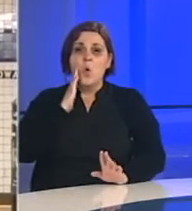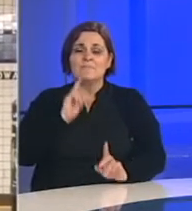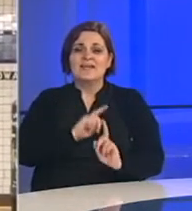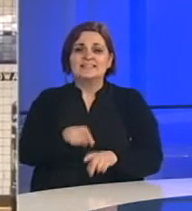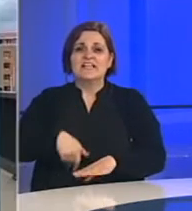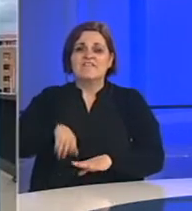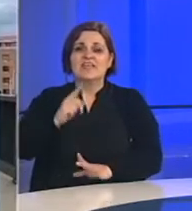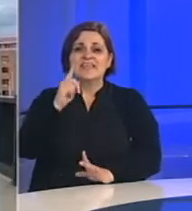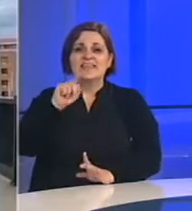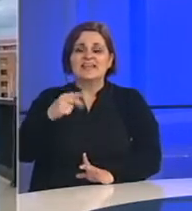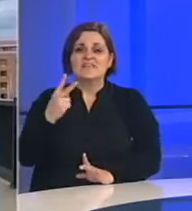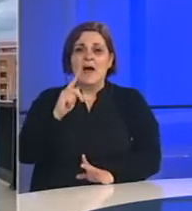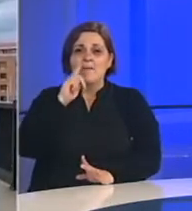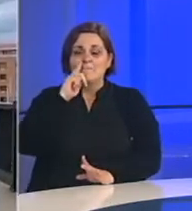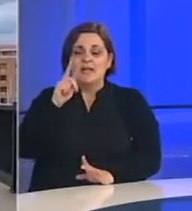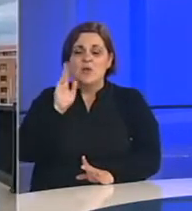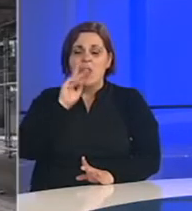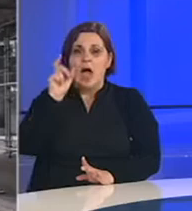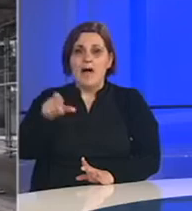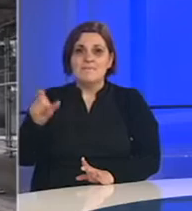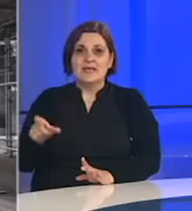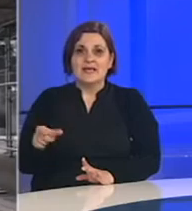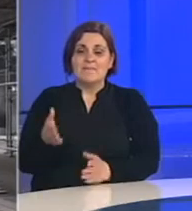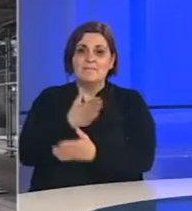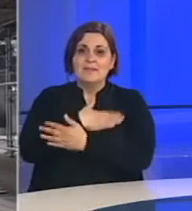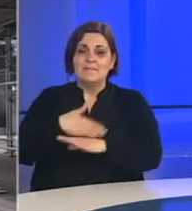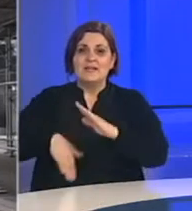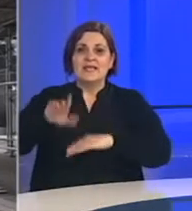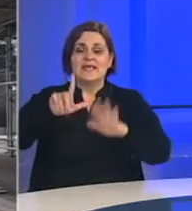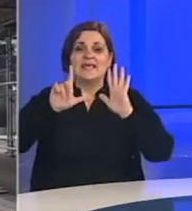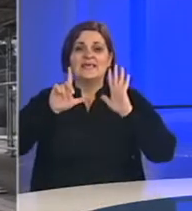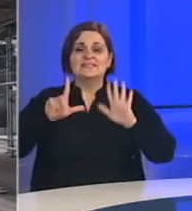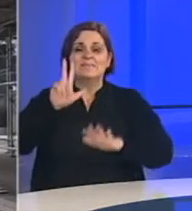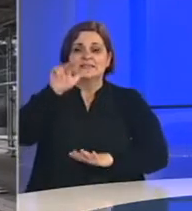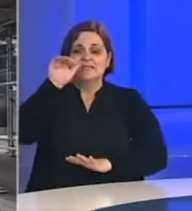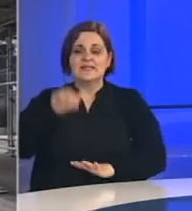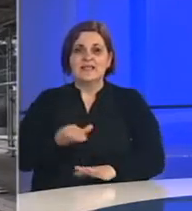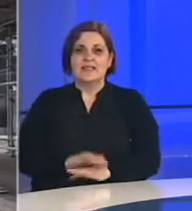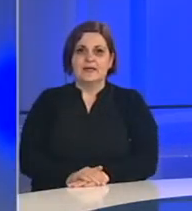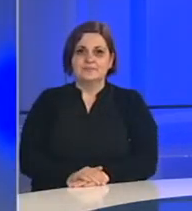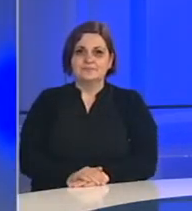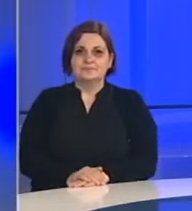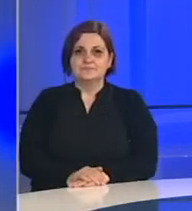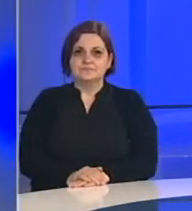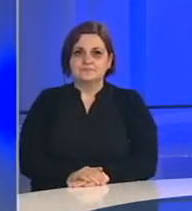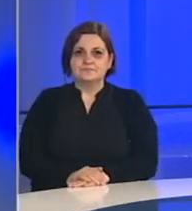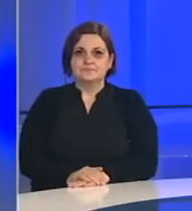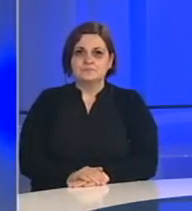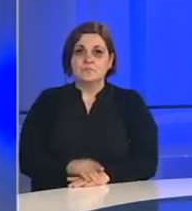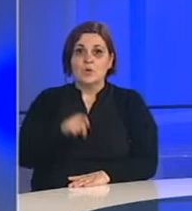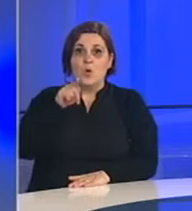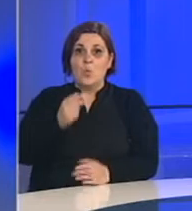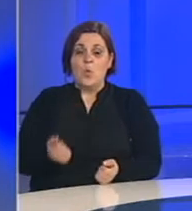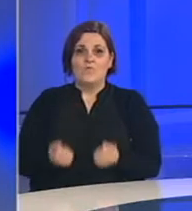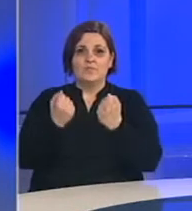zaraženo je više od 1,2 miliona Amerikanaca. Preminulo je više od 73 hiljade. U